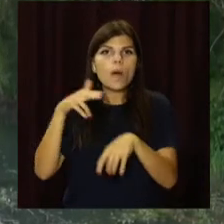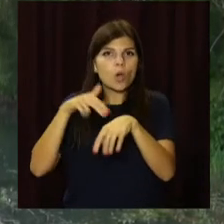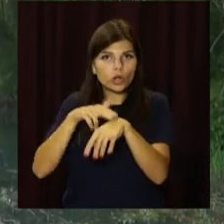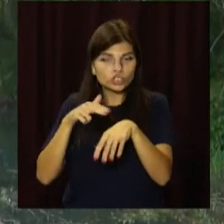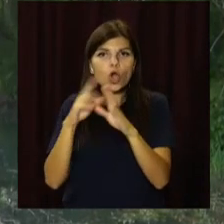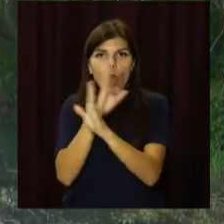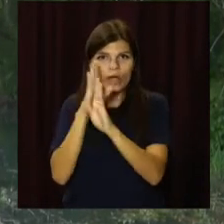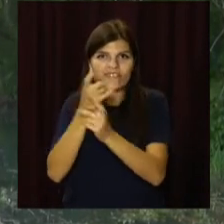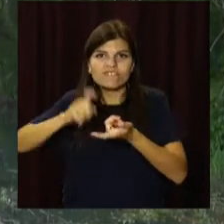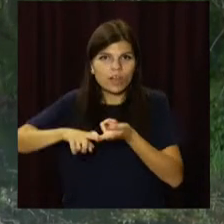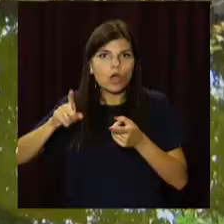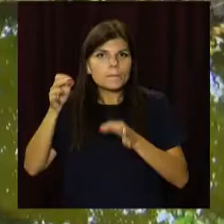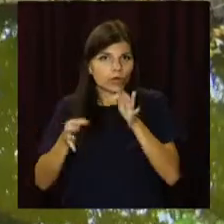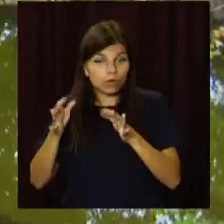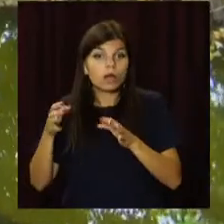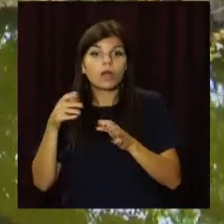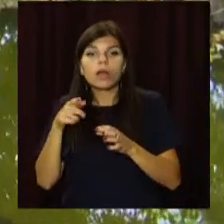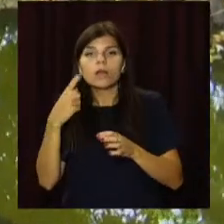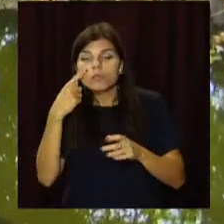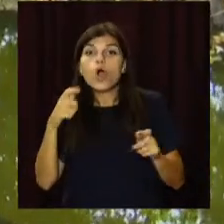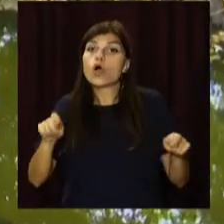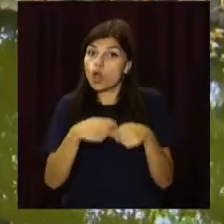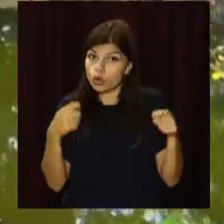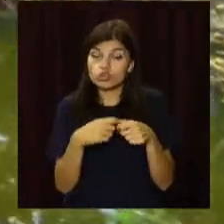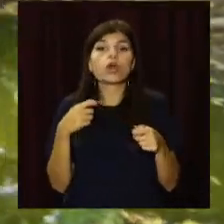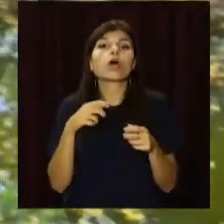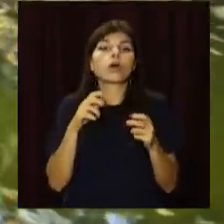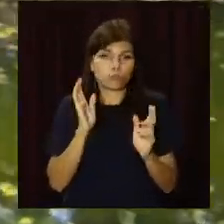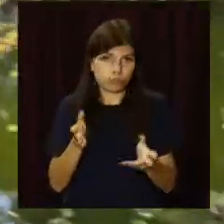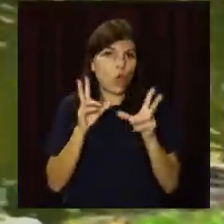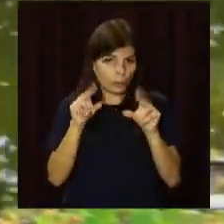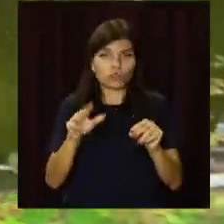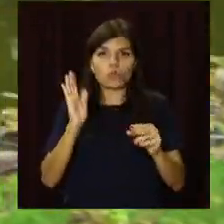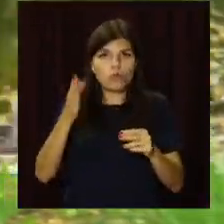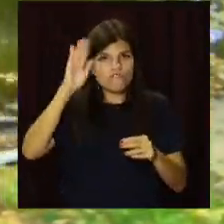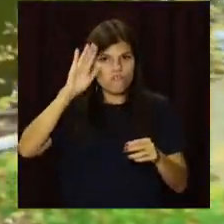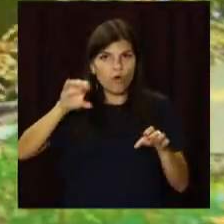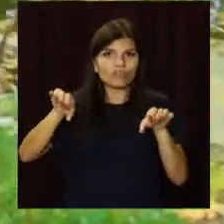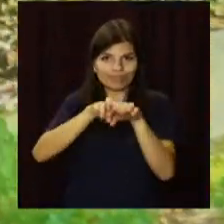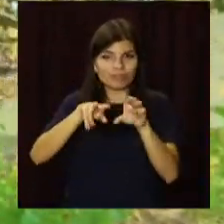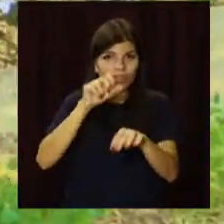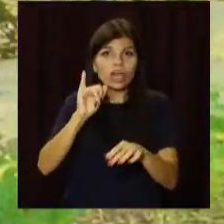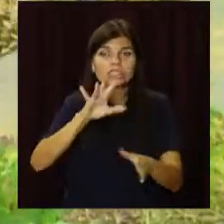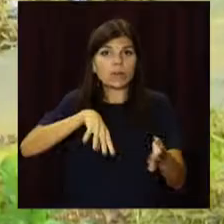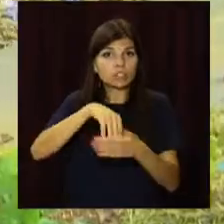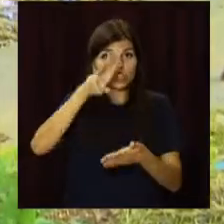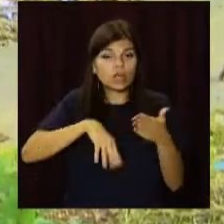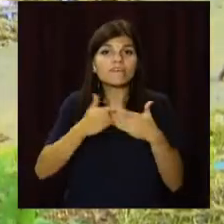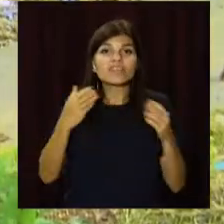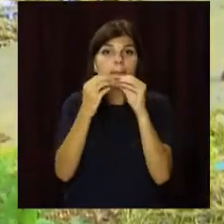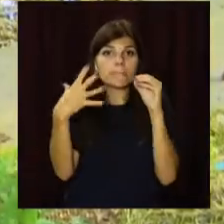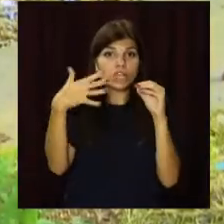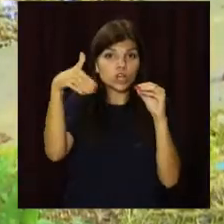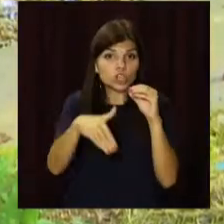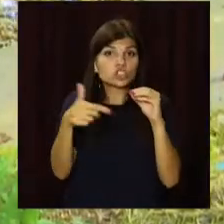які скидають каналізаційні відходи в річку. Порушників обіцяють відключати від водопостачання та змусять заплатити штраф від 15